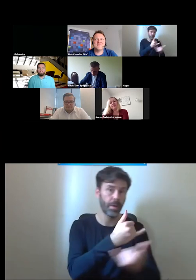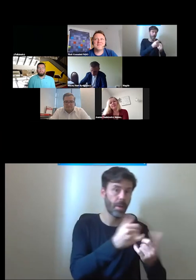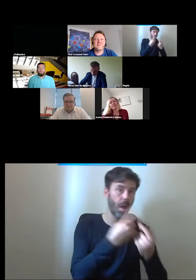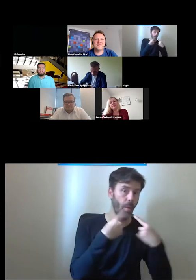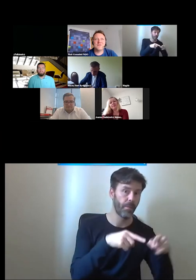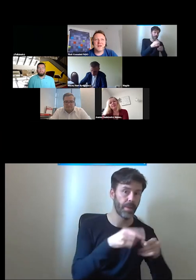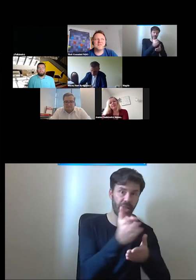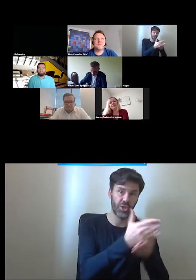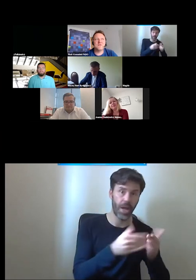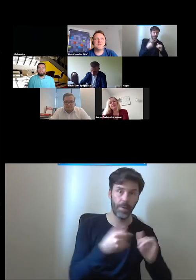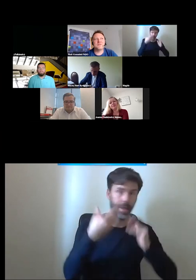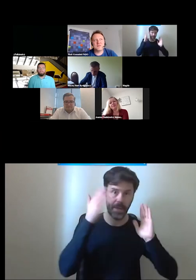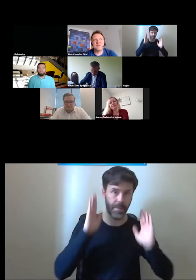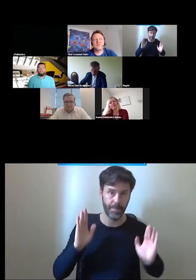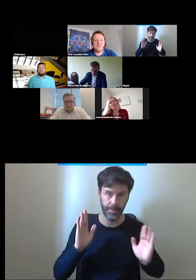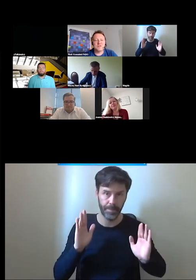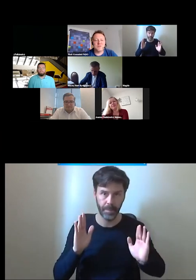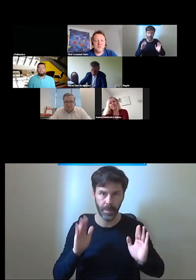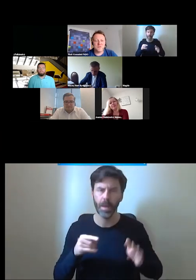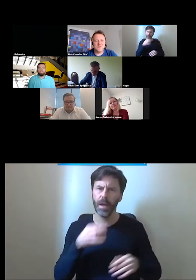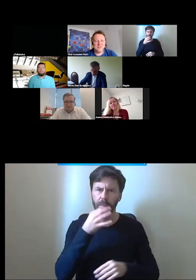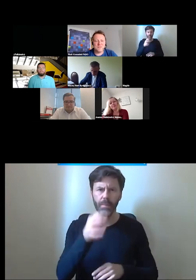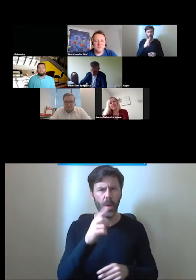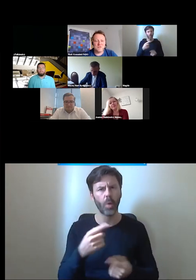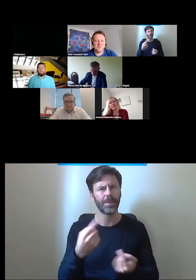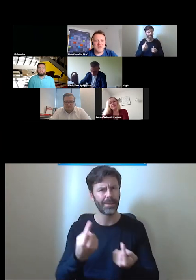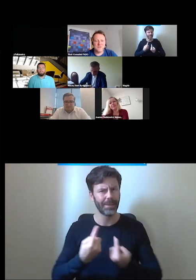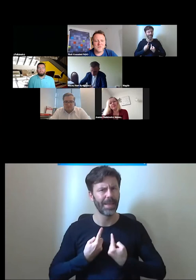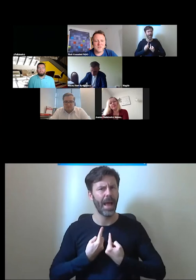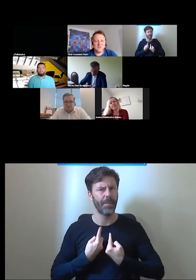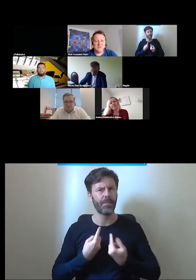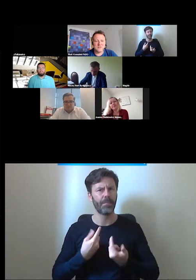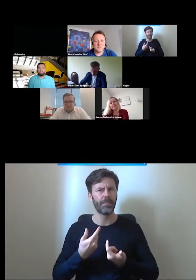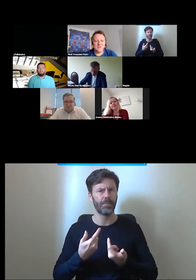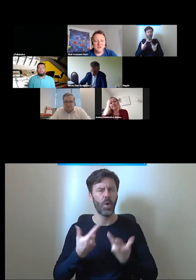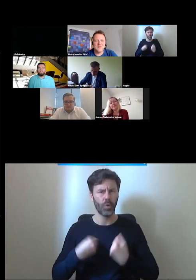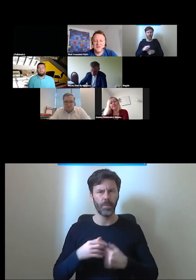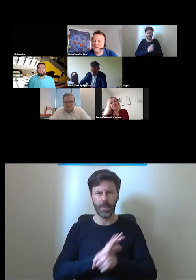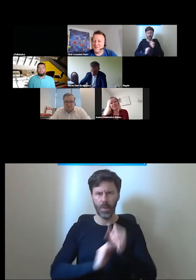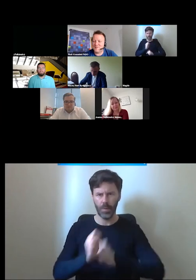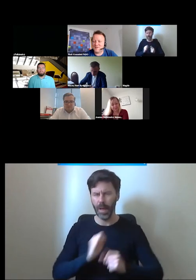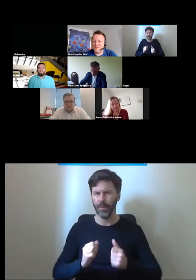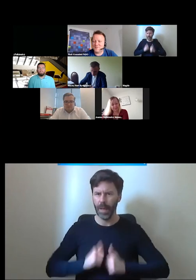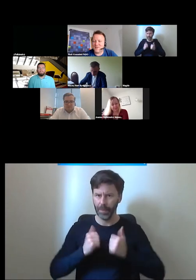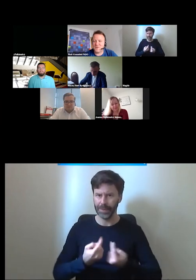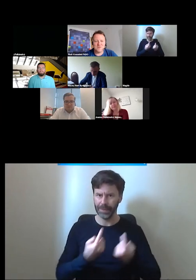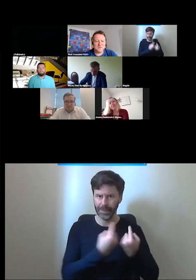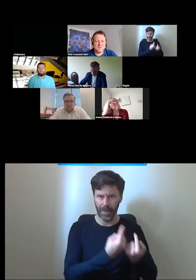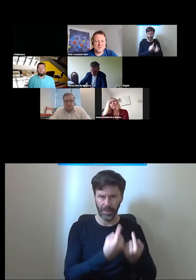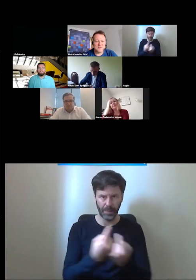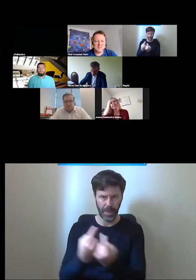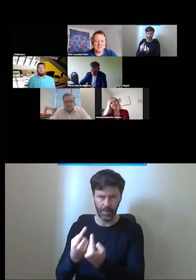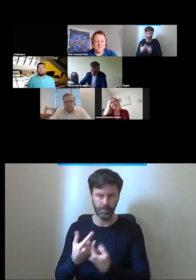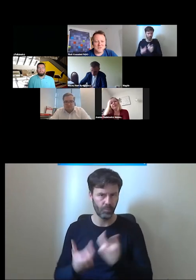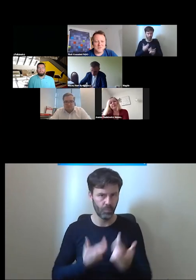no właśnie znowu do tej samodzielności pewnie trochę wracamy i do szukania rozwiązań technicznych które będą wspierały tą